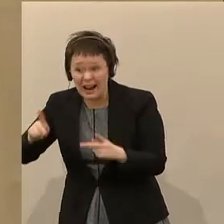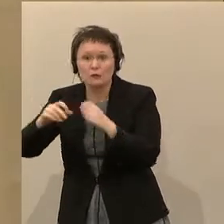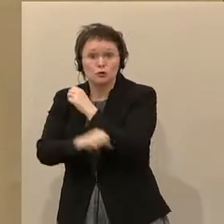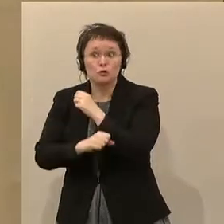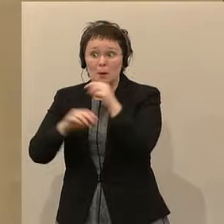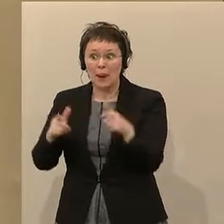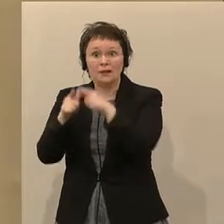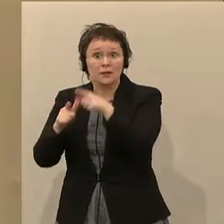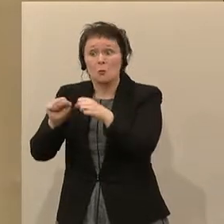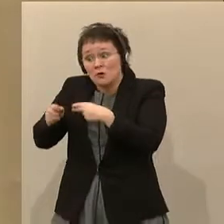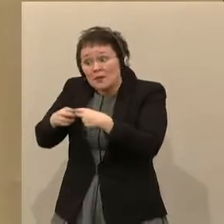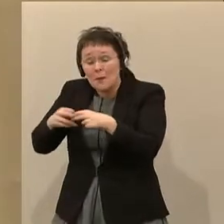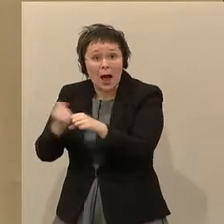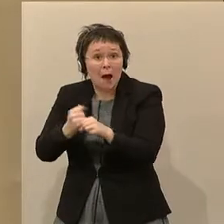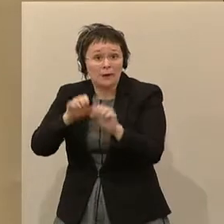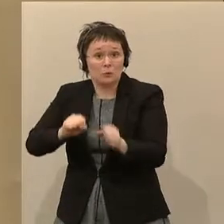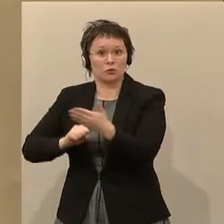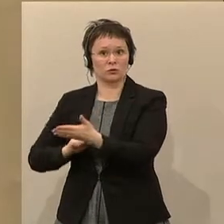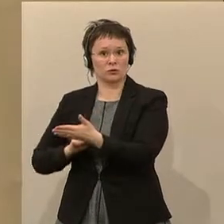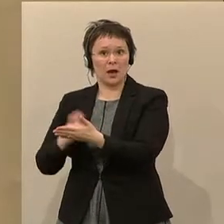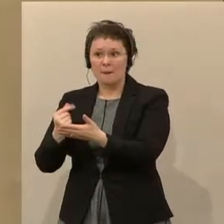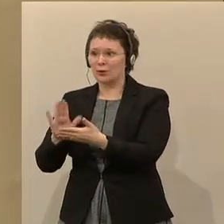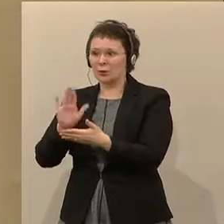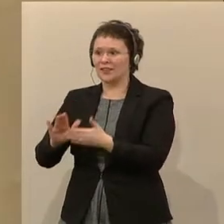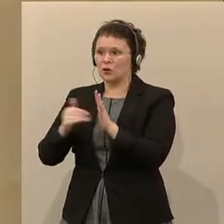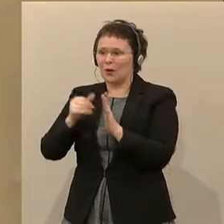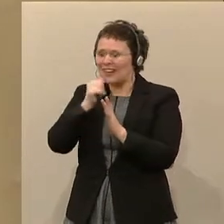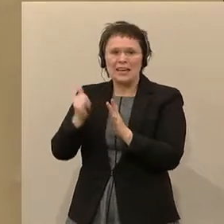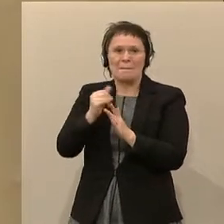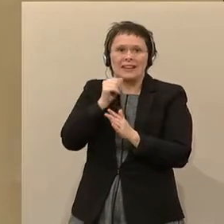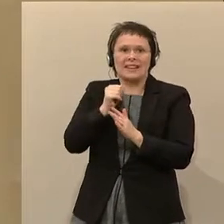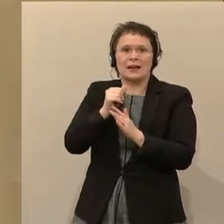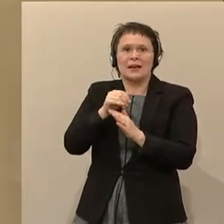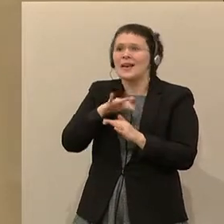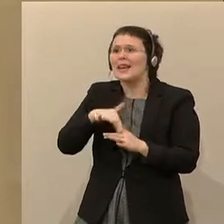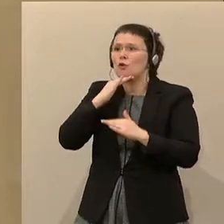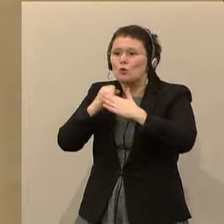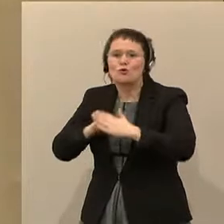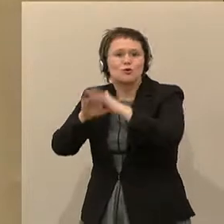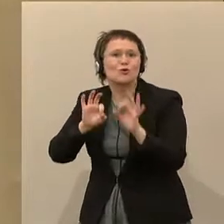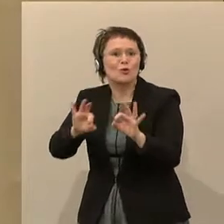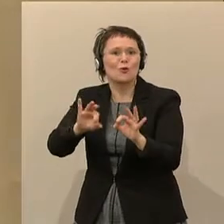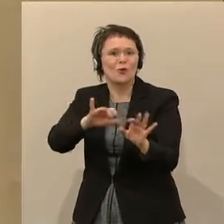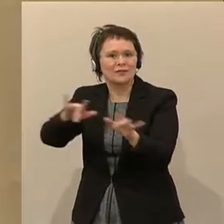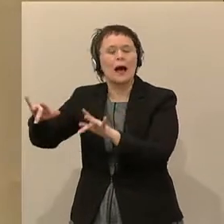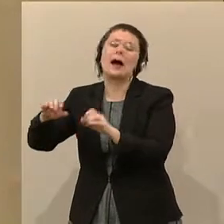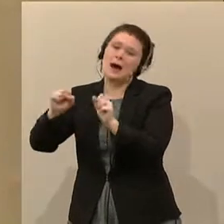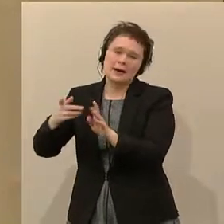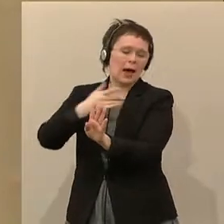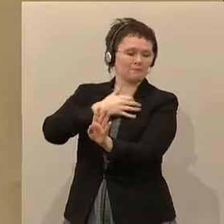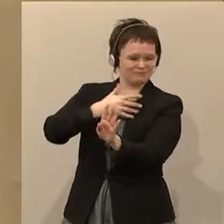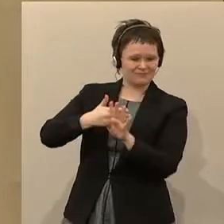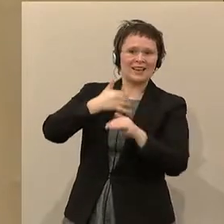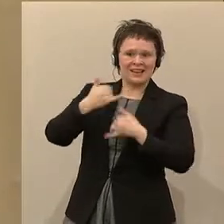Beihilfensystem noch immer ungenügend unterstützt, trotz bis die Anbesserung des letzten Jahres durch